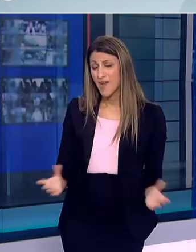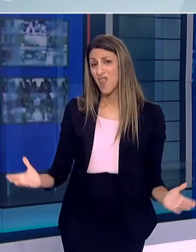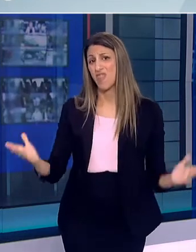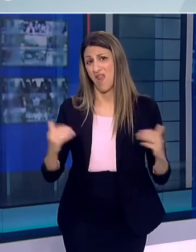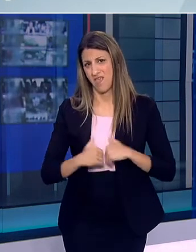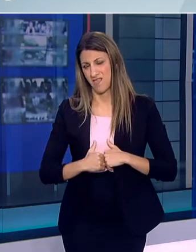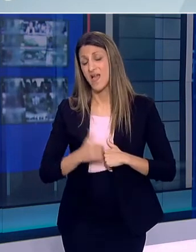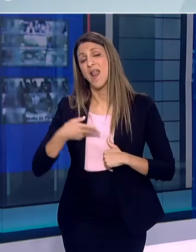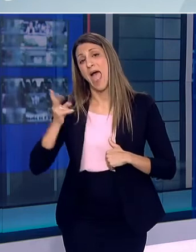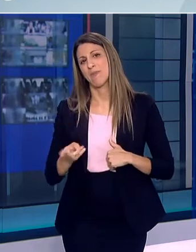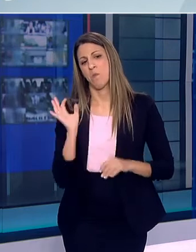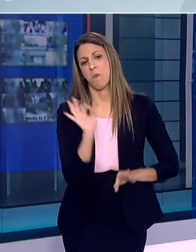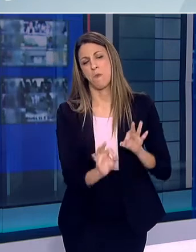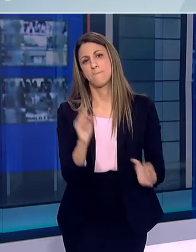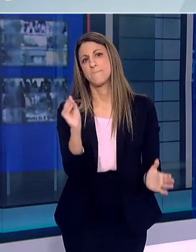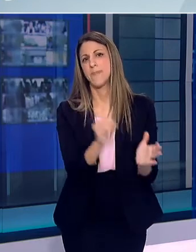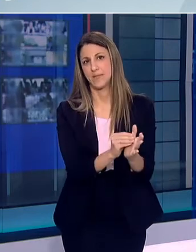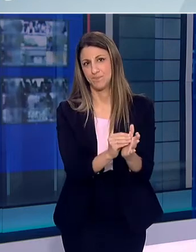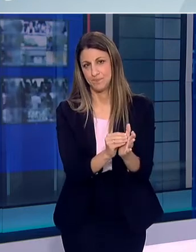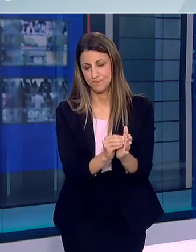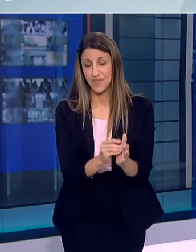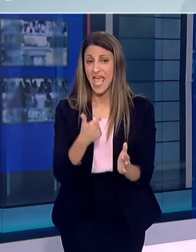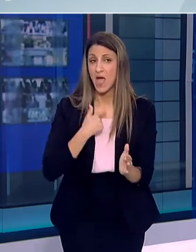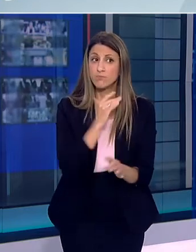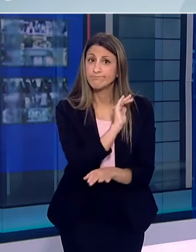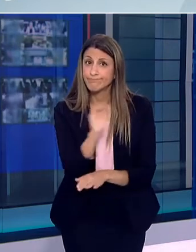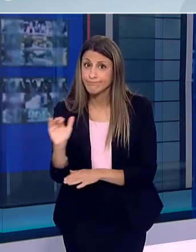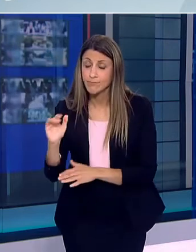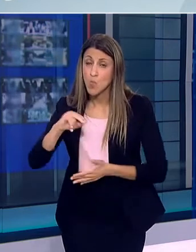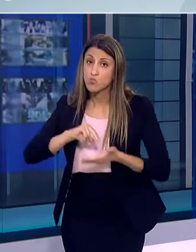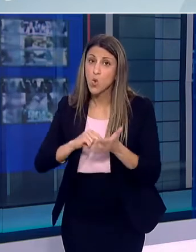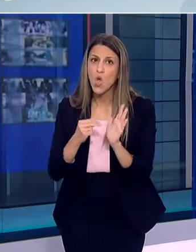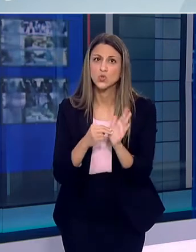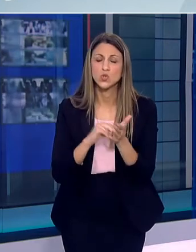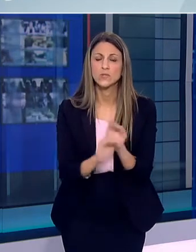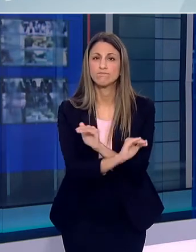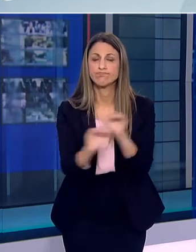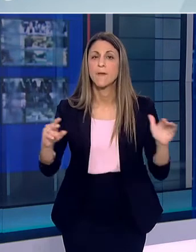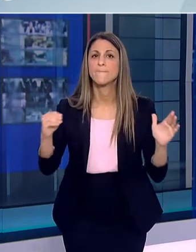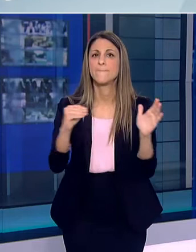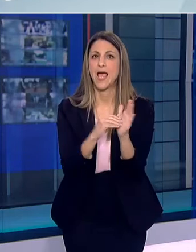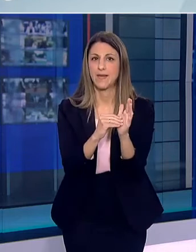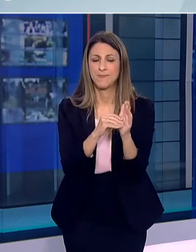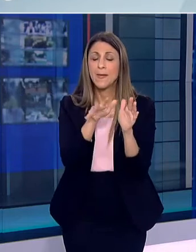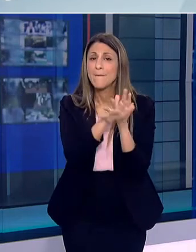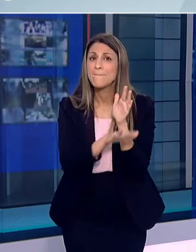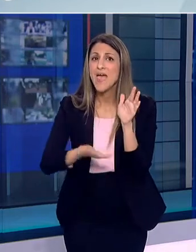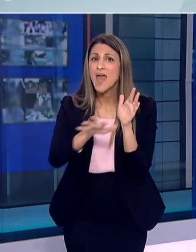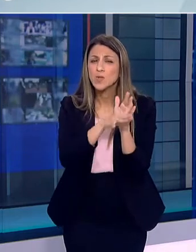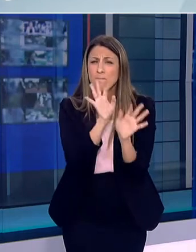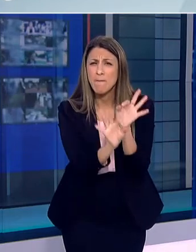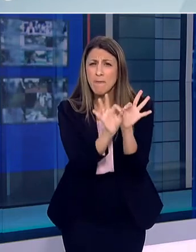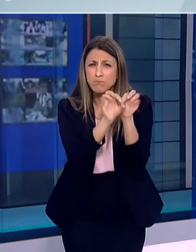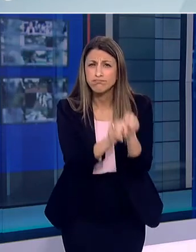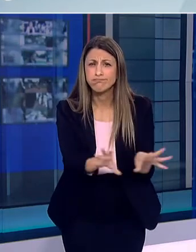Εγώ θα ήθελα να τονίσω την προσοχή όλων μας για αυξημένη εγρήγορης. Ιδιαίτερα σε περιοχές που μπορεί να λειτουργήσουν πιο εύκολα ως εστίες μετάδοσης του